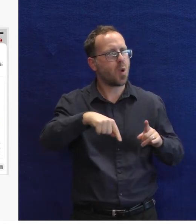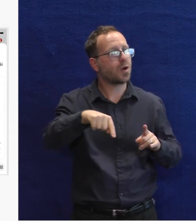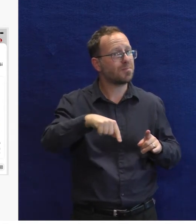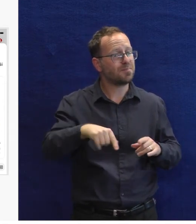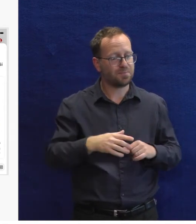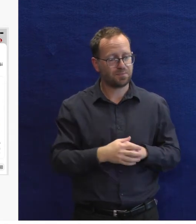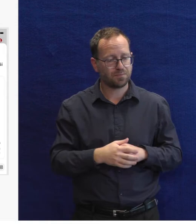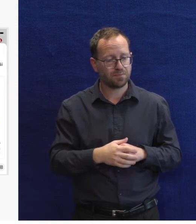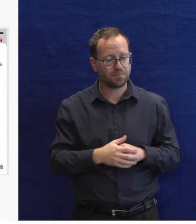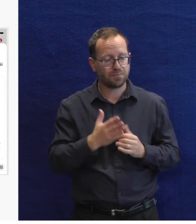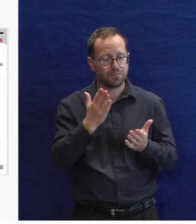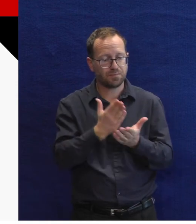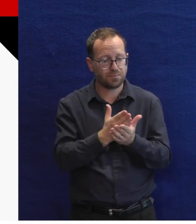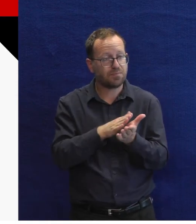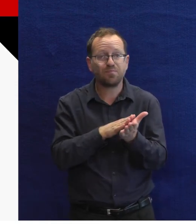rok až rok.